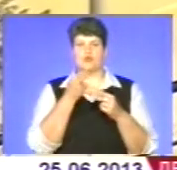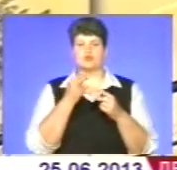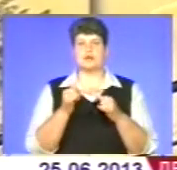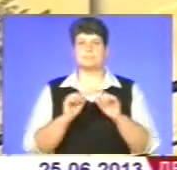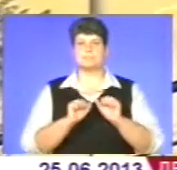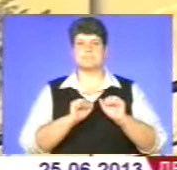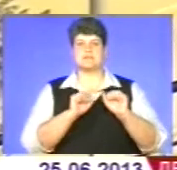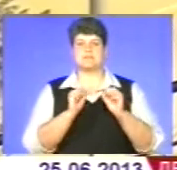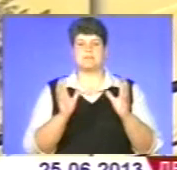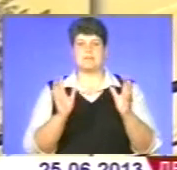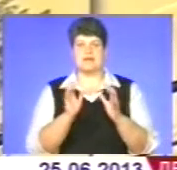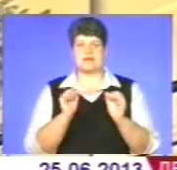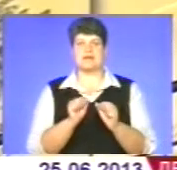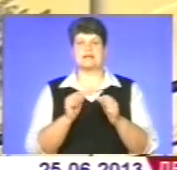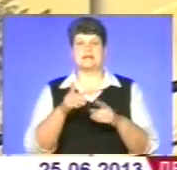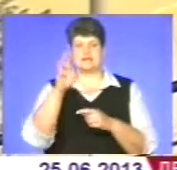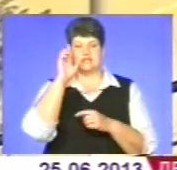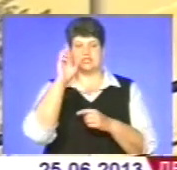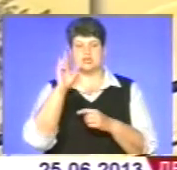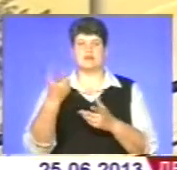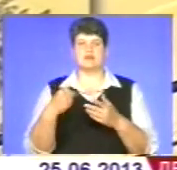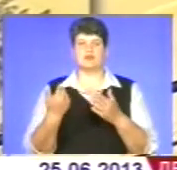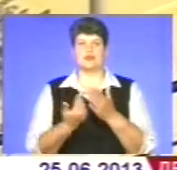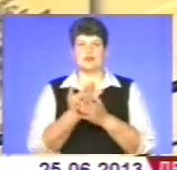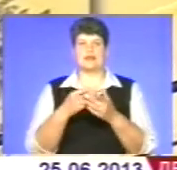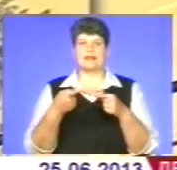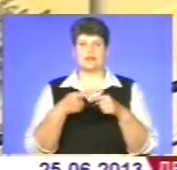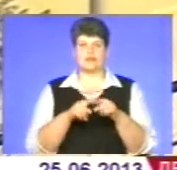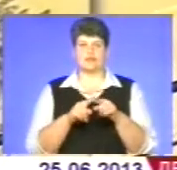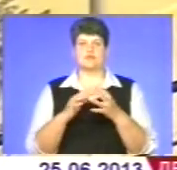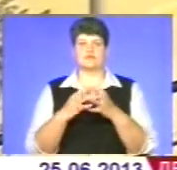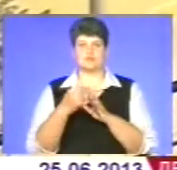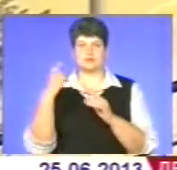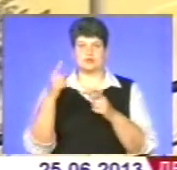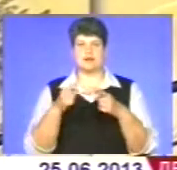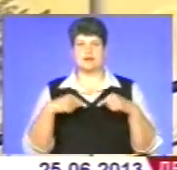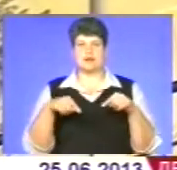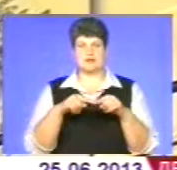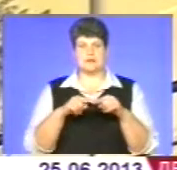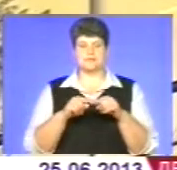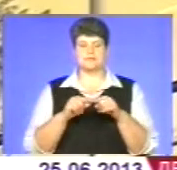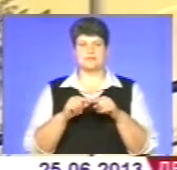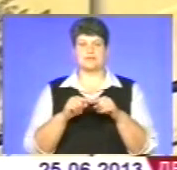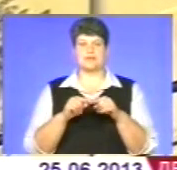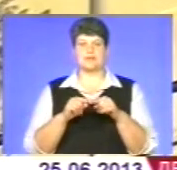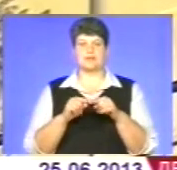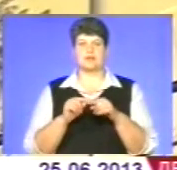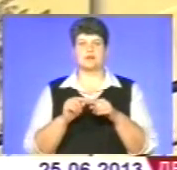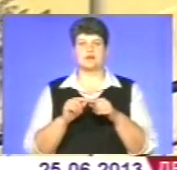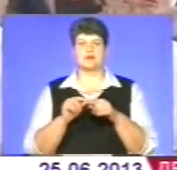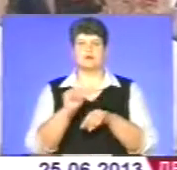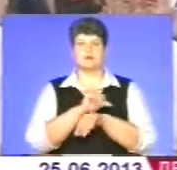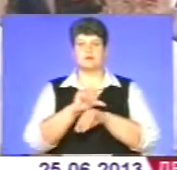держави, запроваджуємо віднім високоритабельних технологій в аграрній галузі, вихід нашої продукції з вами на світові